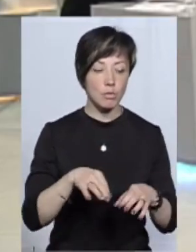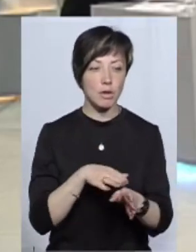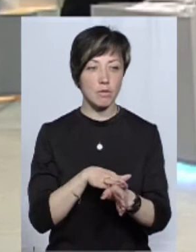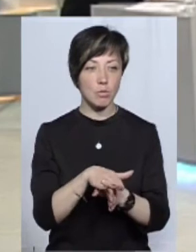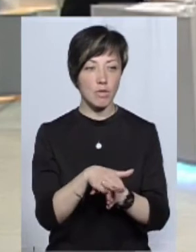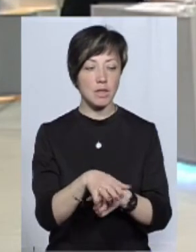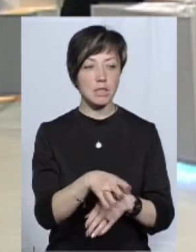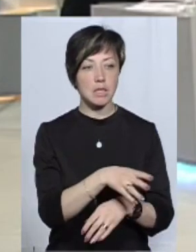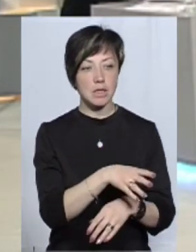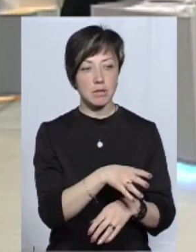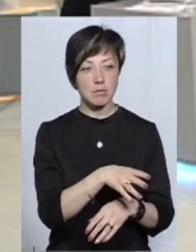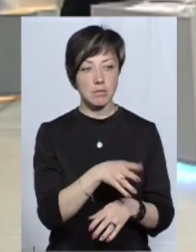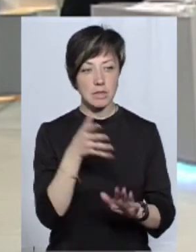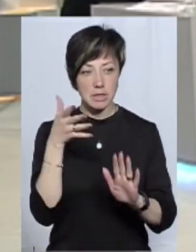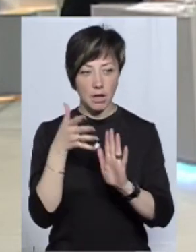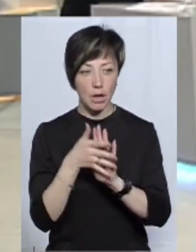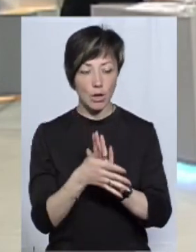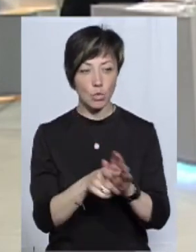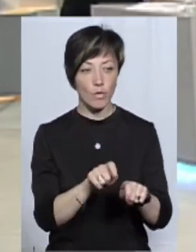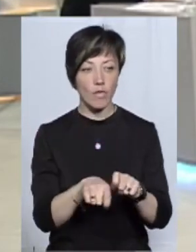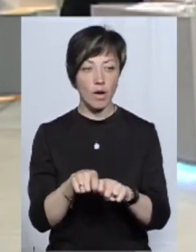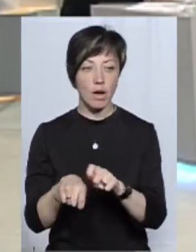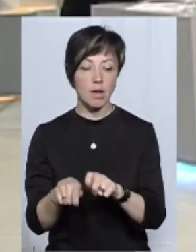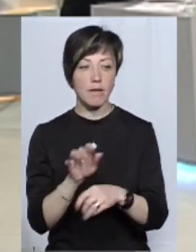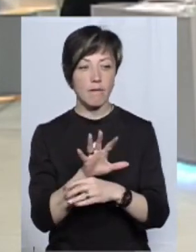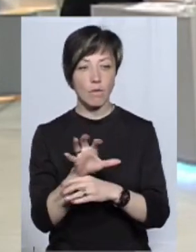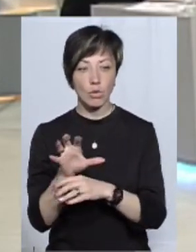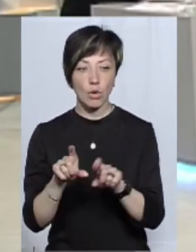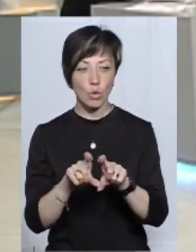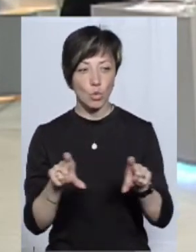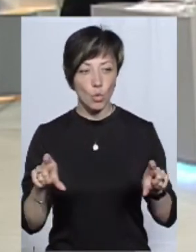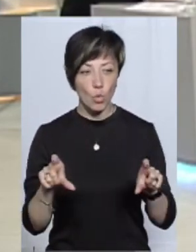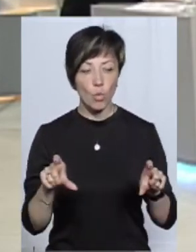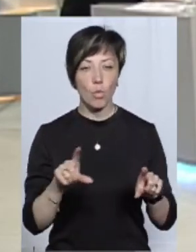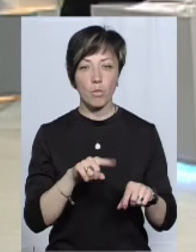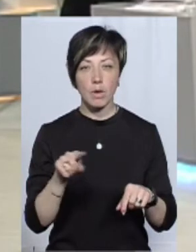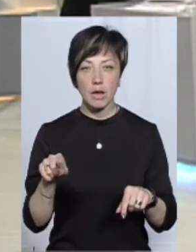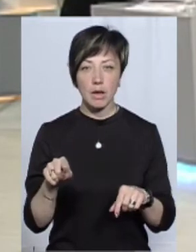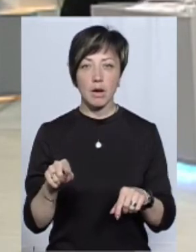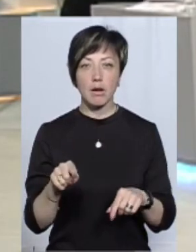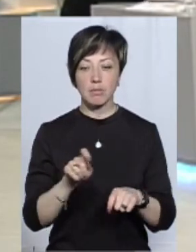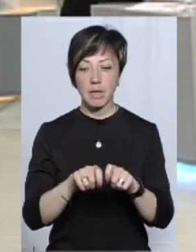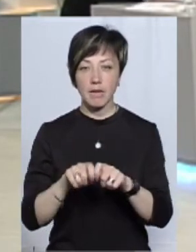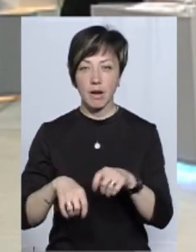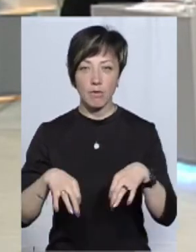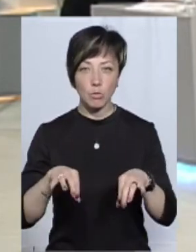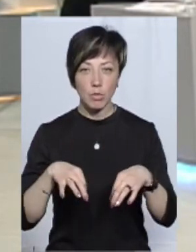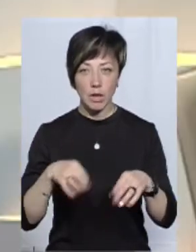відбувається сканування, відбувається фотографування номера, сканування самого автомобіля,